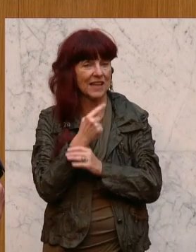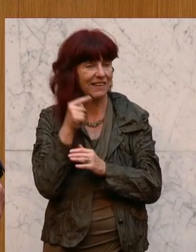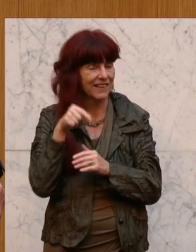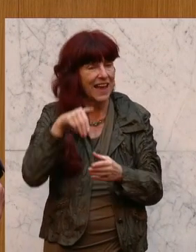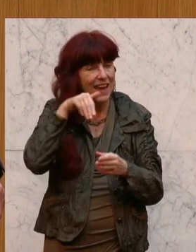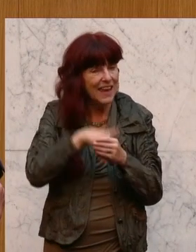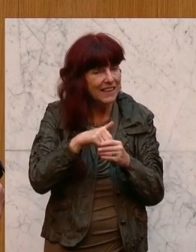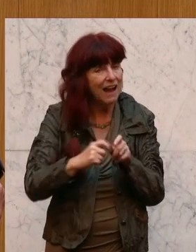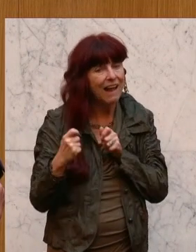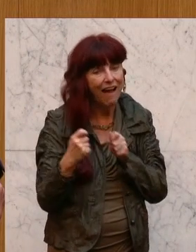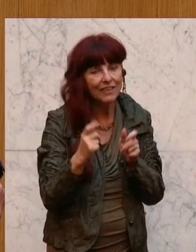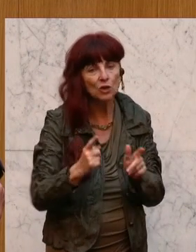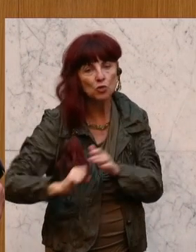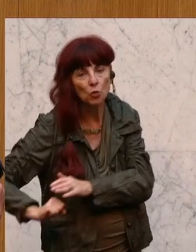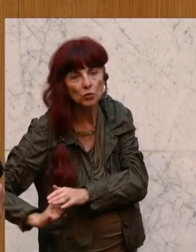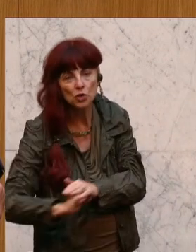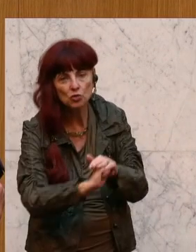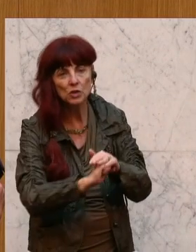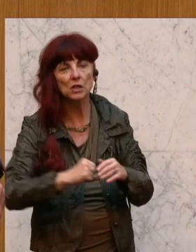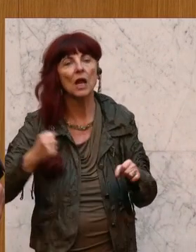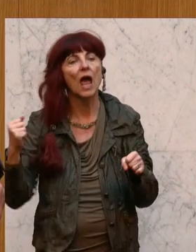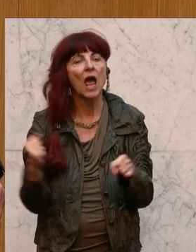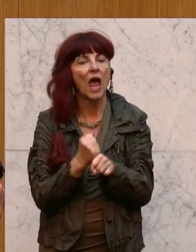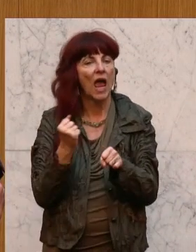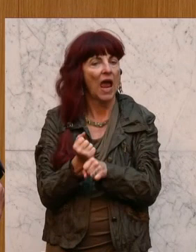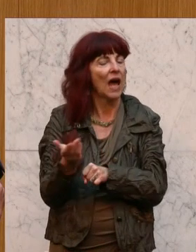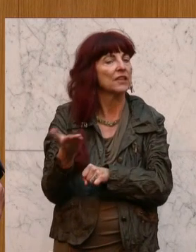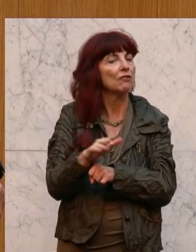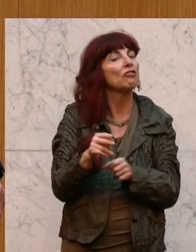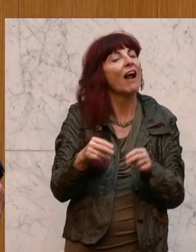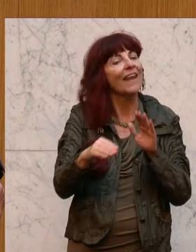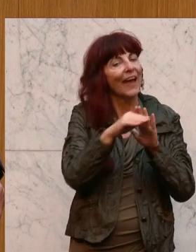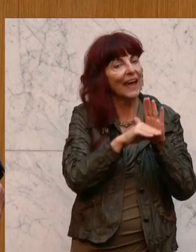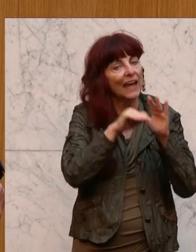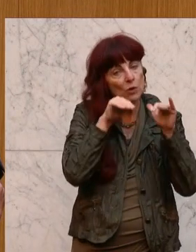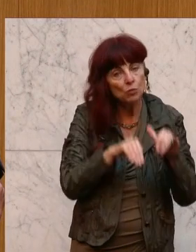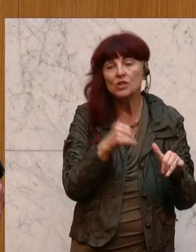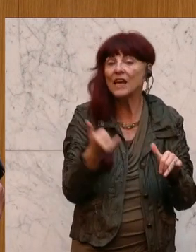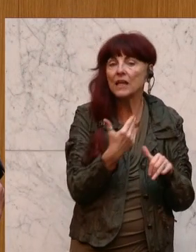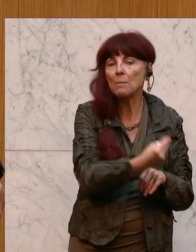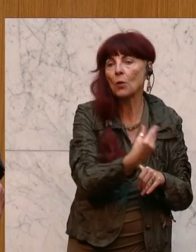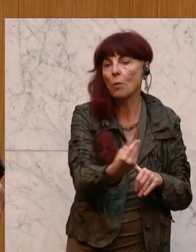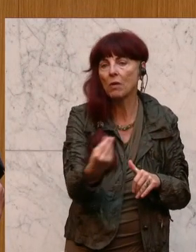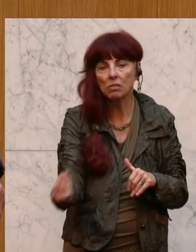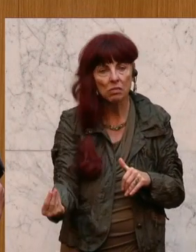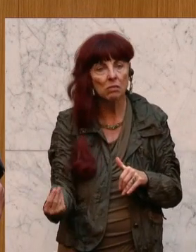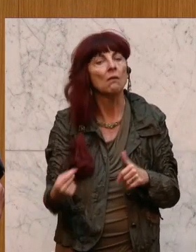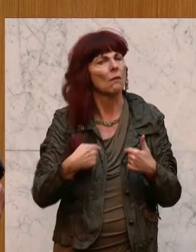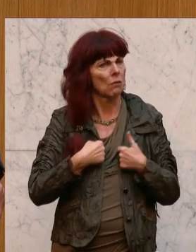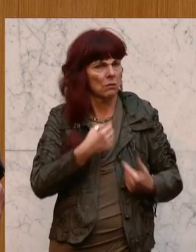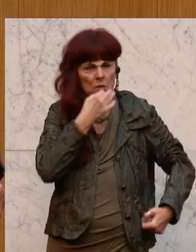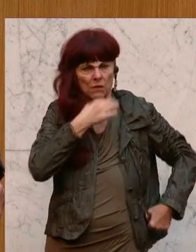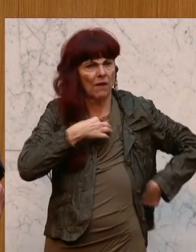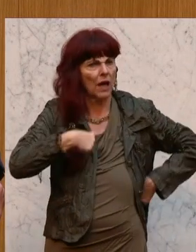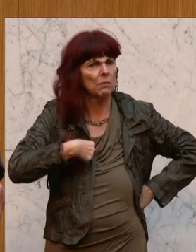Antrags zu unterstützen ist, weil die Härtefallregelung jedem zugute kommen muss, dann frage ich mich, warum